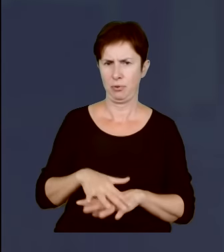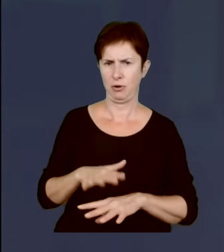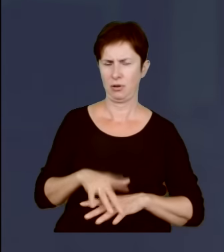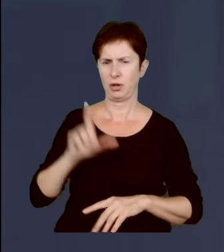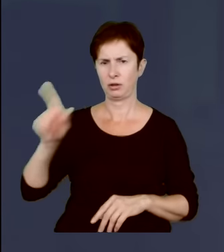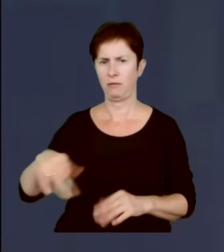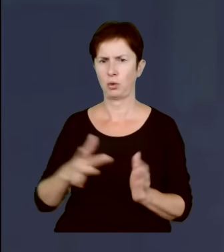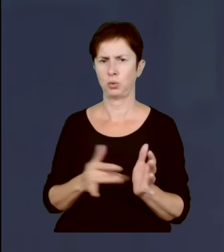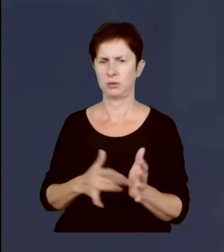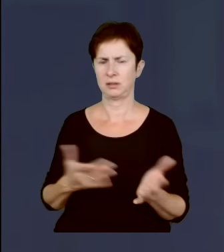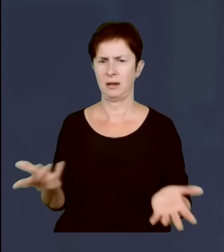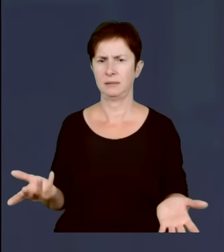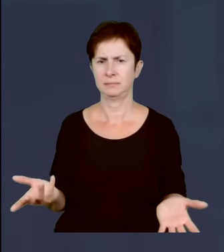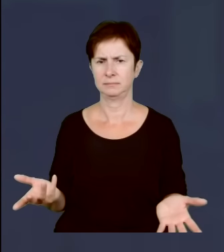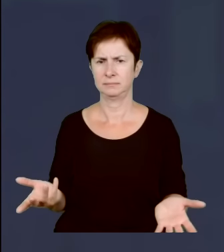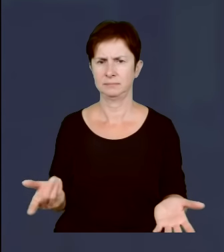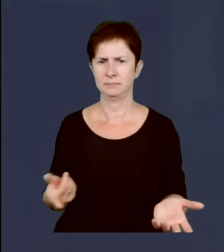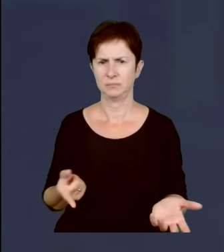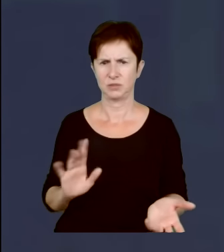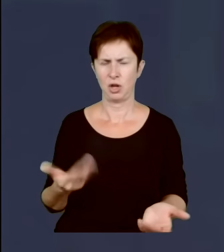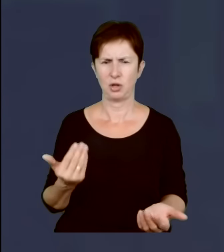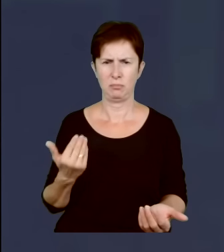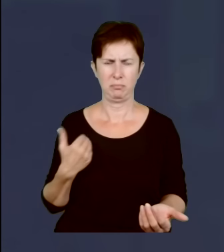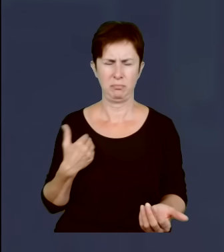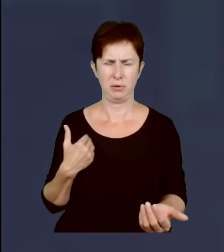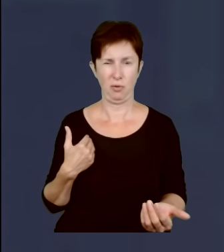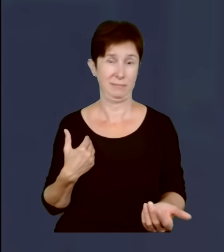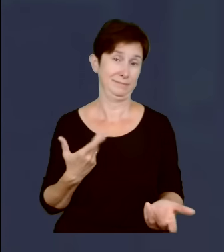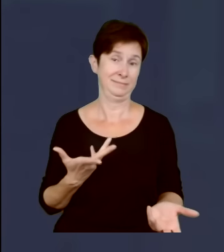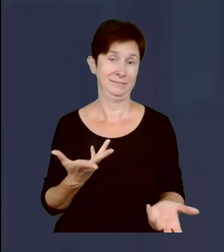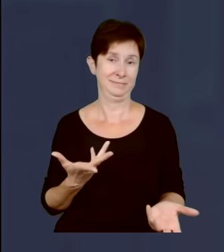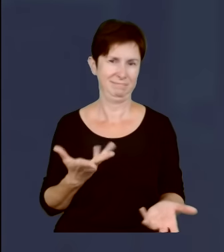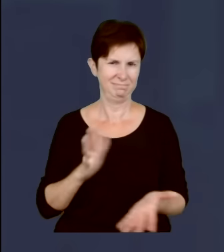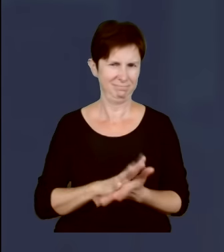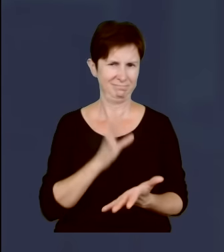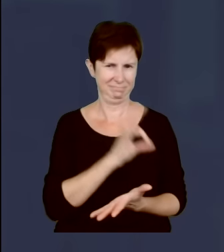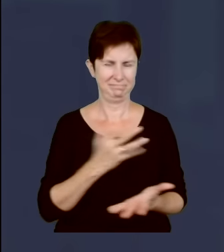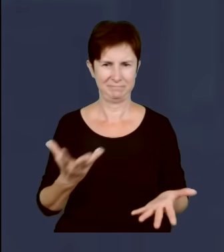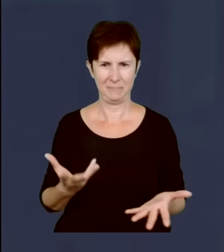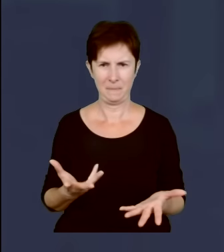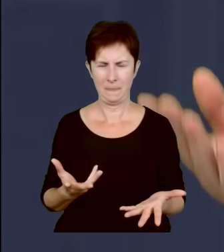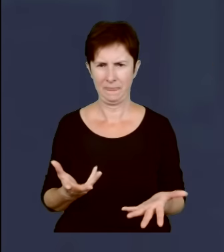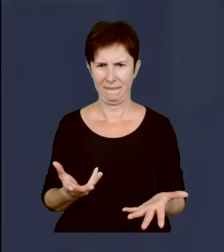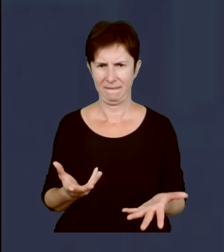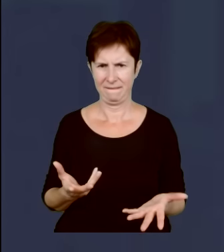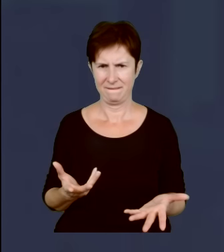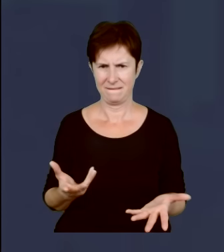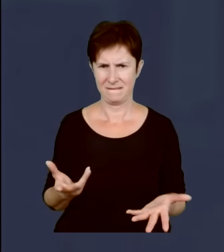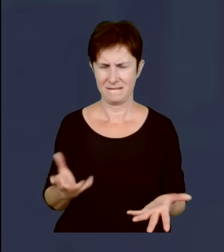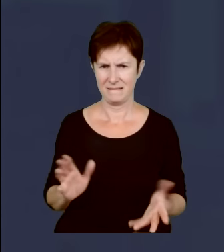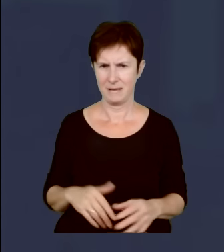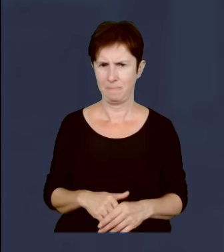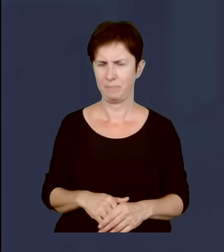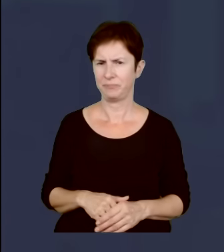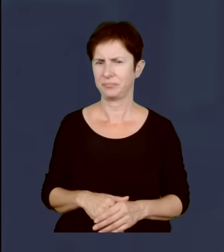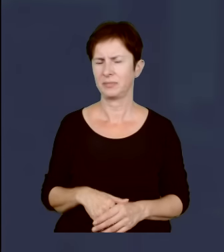Donalda Tuska, to też było bardzo charakterystyczne, żeby z taką butą i arogancją, ale zresztą buta niemiecka